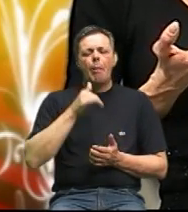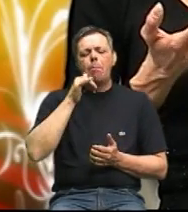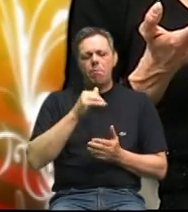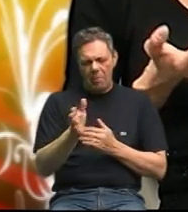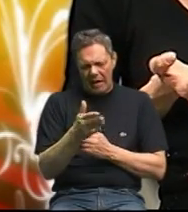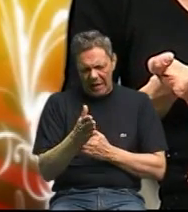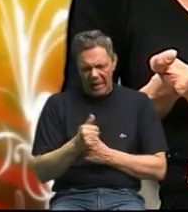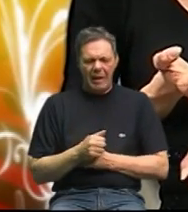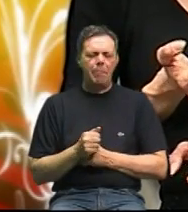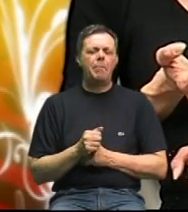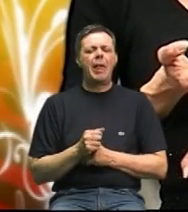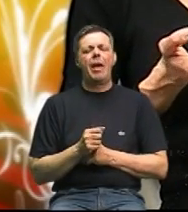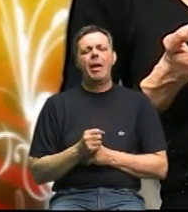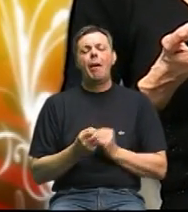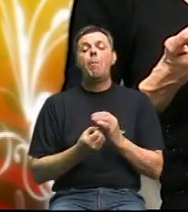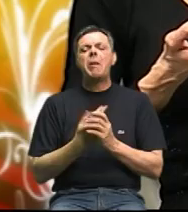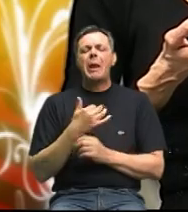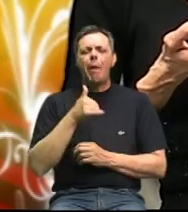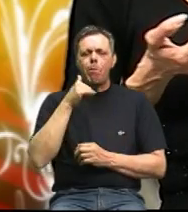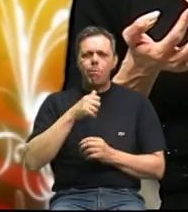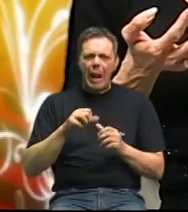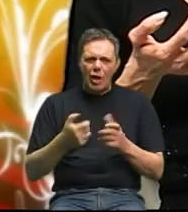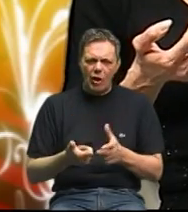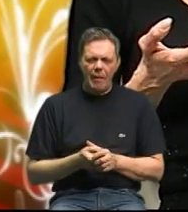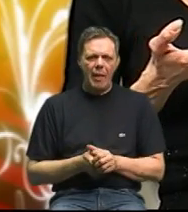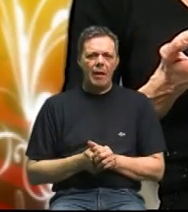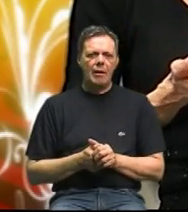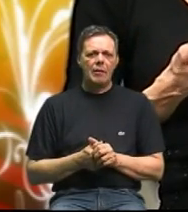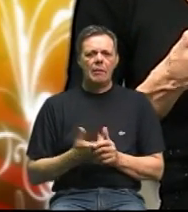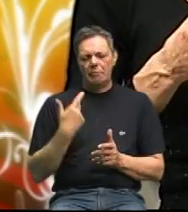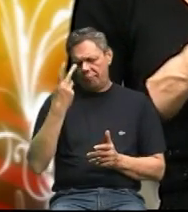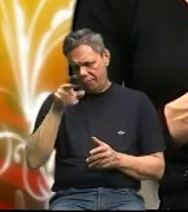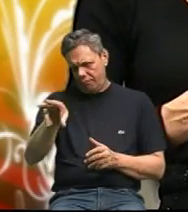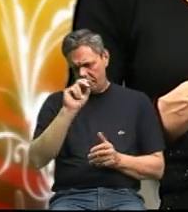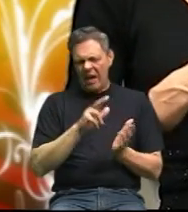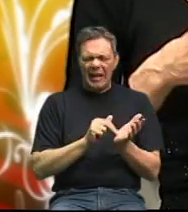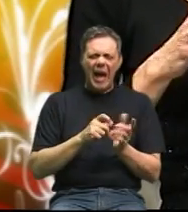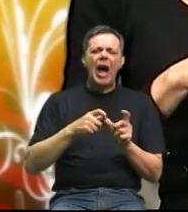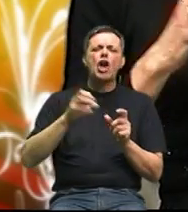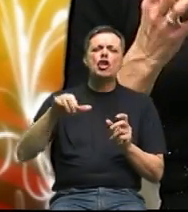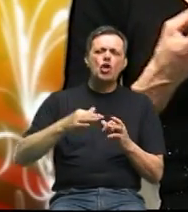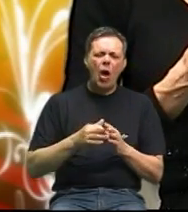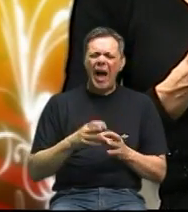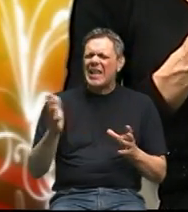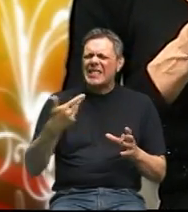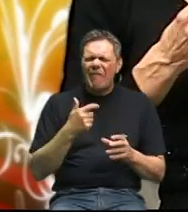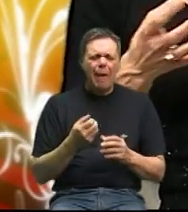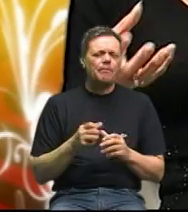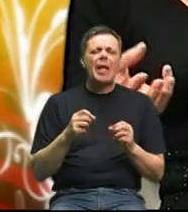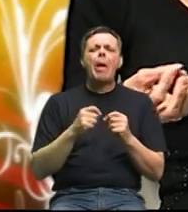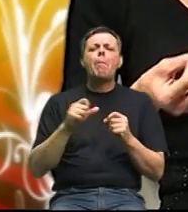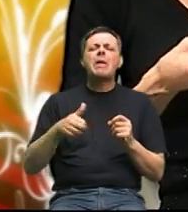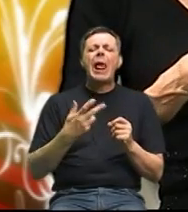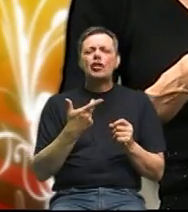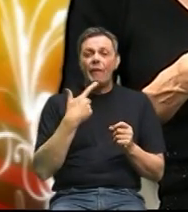ribe bilne bielančevine koje su iz graha soje sve bielančevine koje